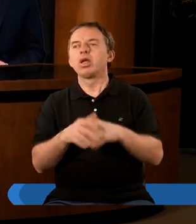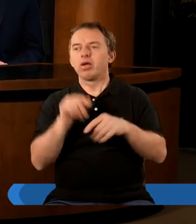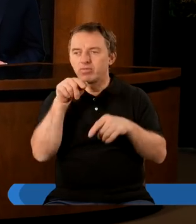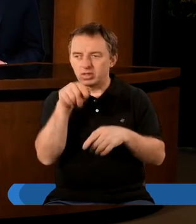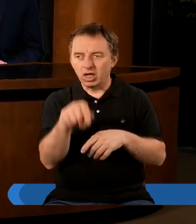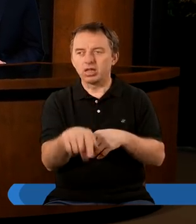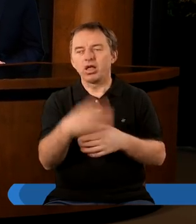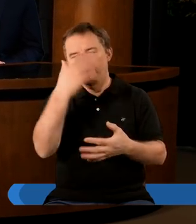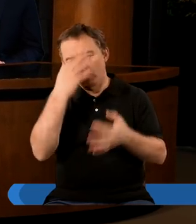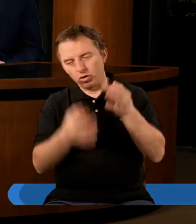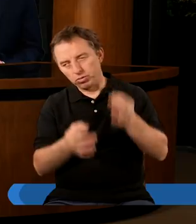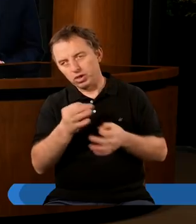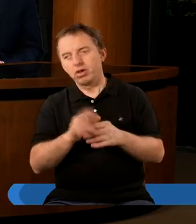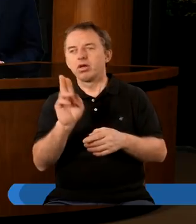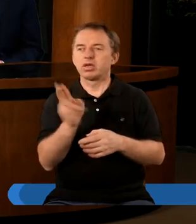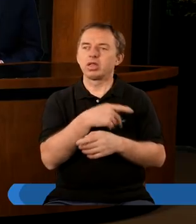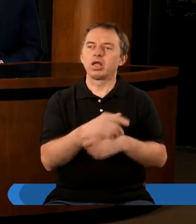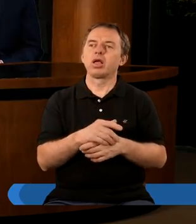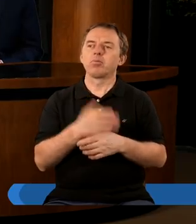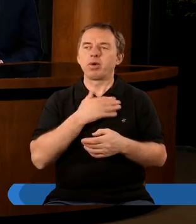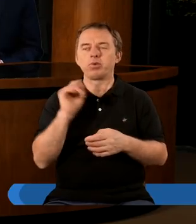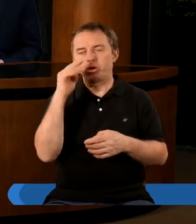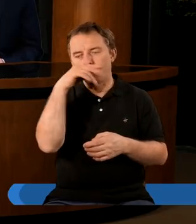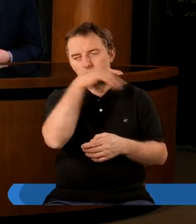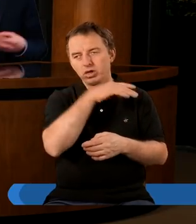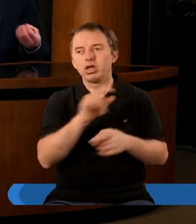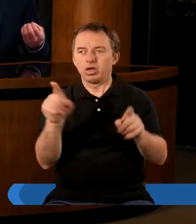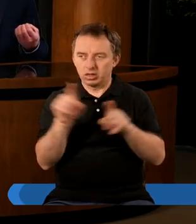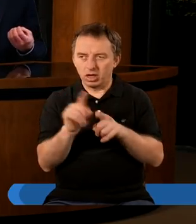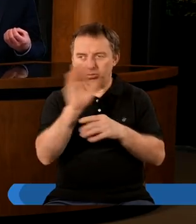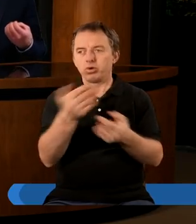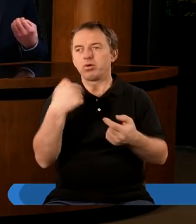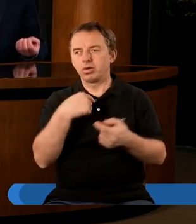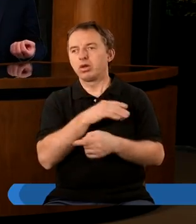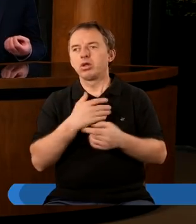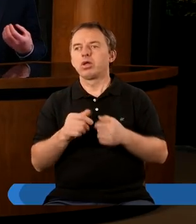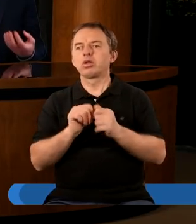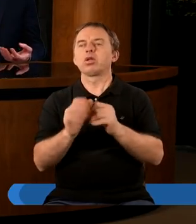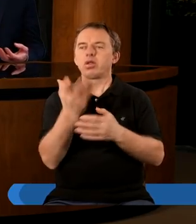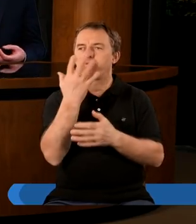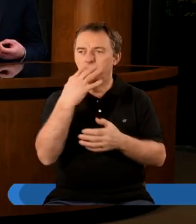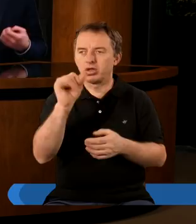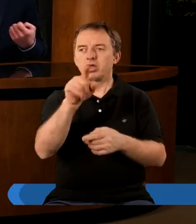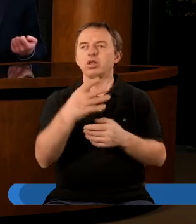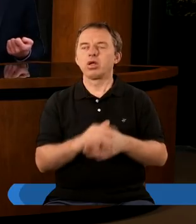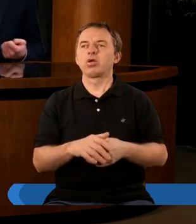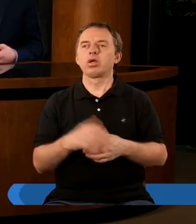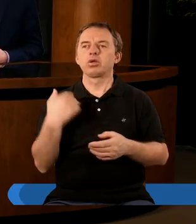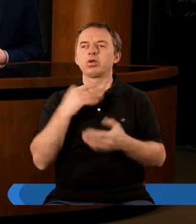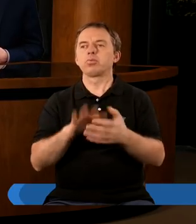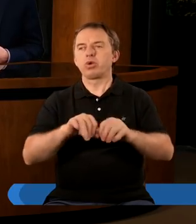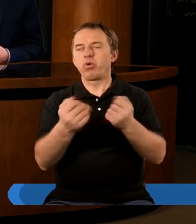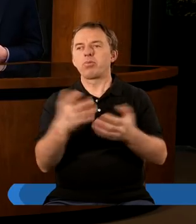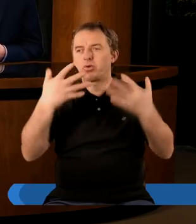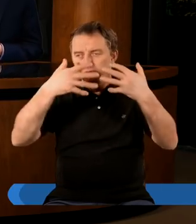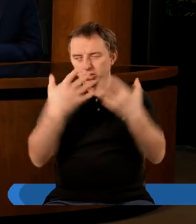naprawdę wtedy, kiedy wątpimy, czy kiedy zmagamy się z jakimś rozczarowaniem, czy wtedy też Bóg jest przed nami jako ten tronujący, ten zwycięski, ten, który przełamał moce